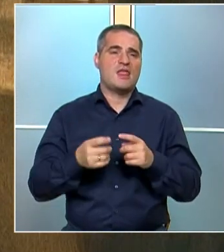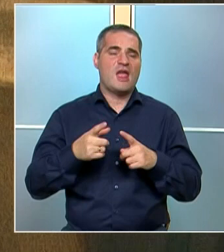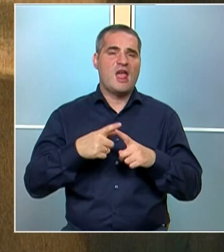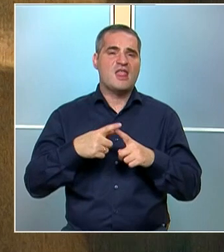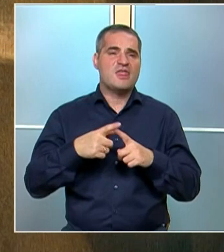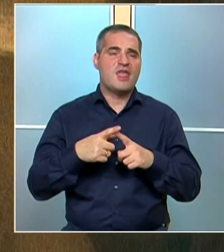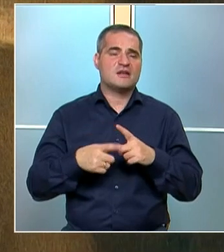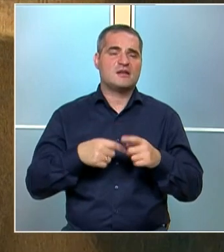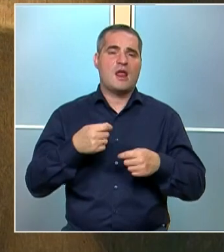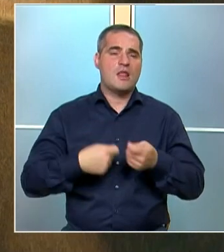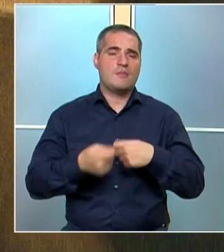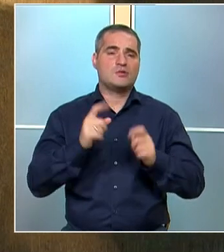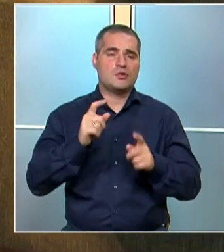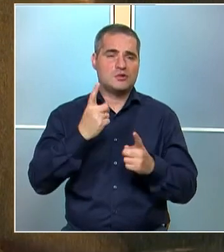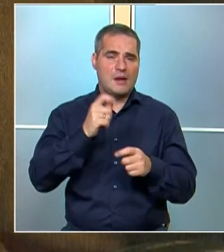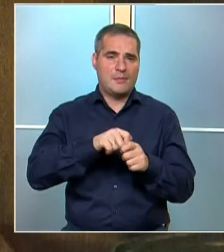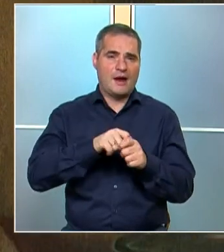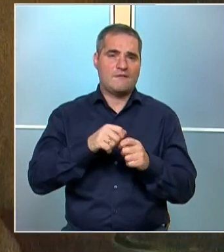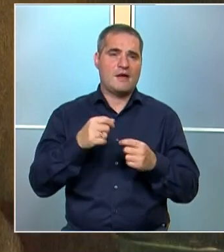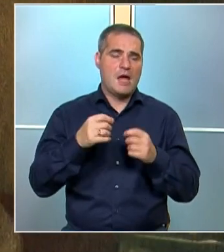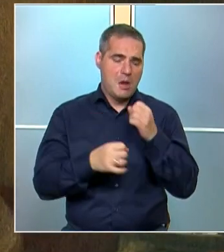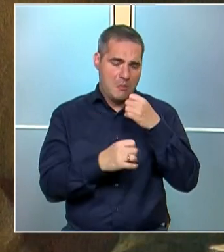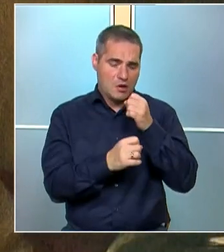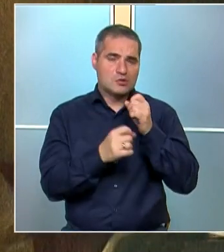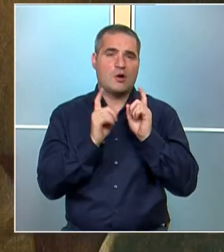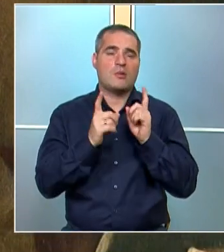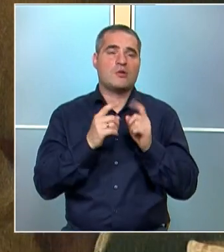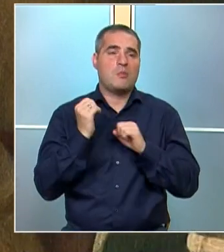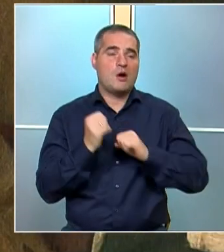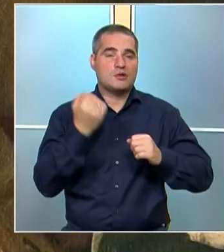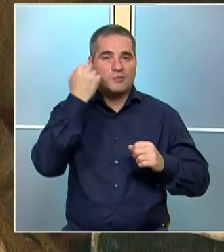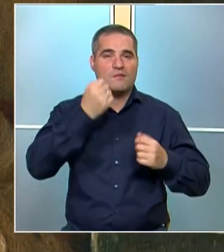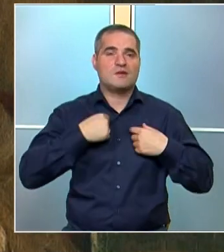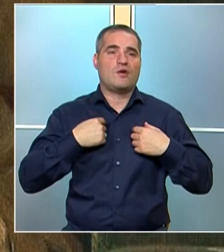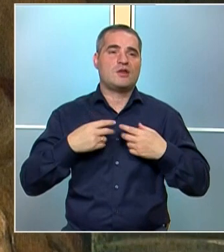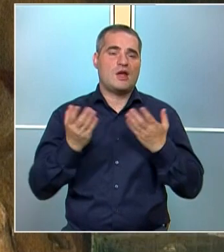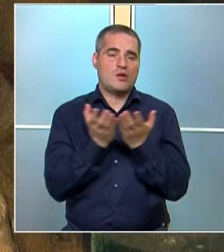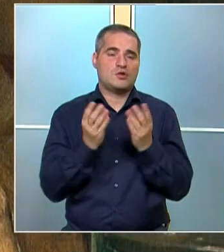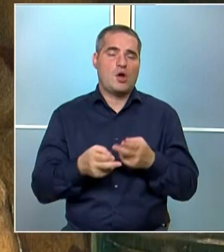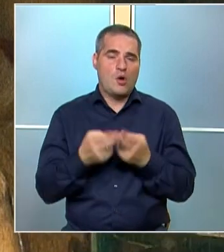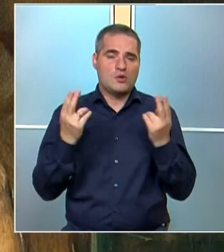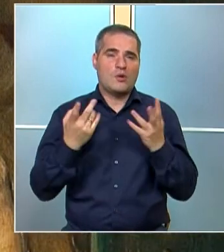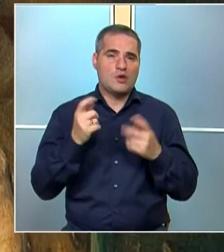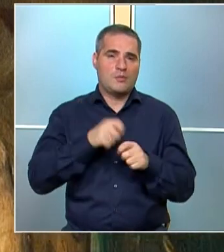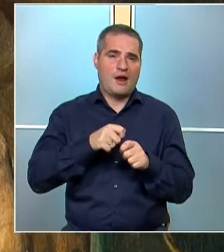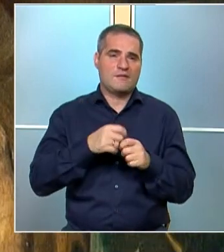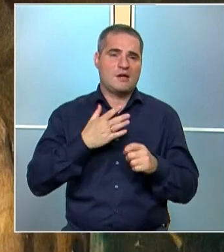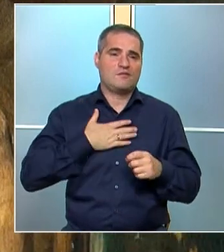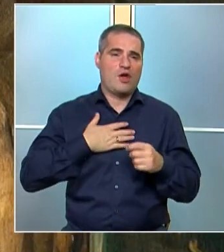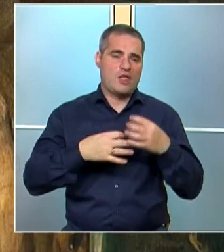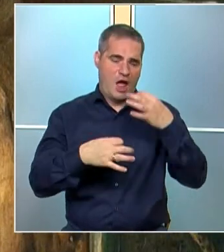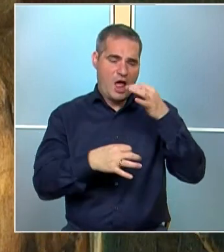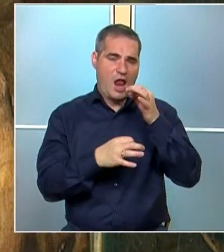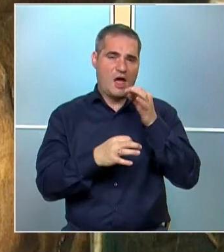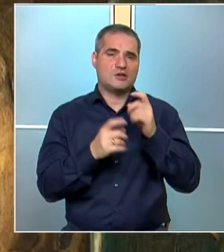който сам прави своите микроскопи, които по-късно използва за своите научни открития. Когато започва да прави своите лещи,